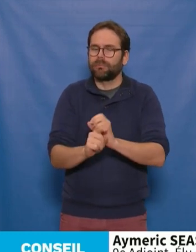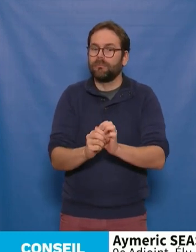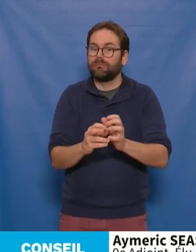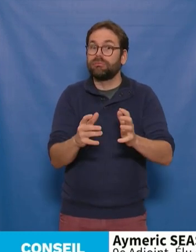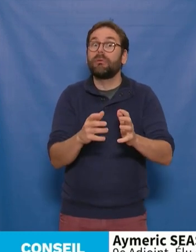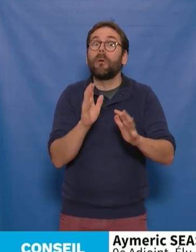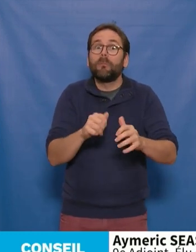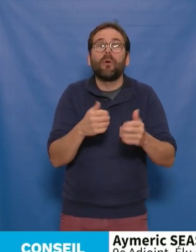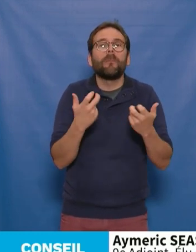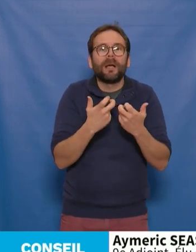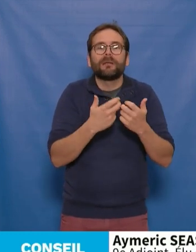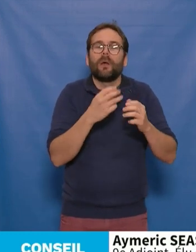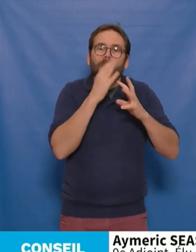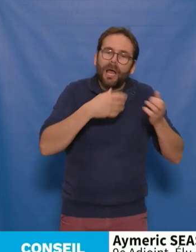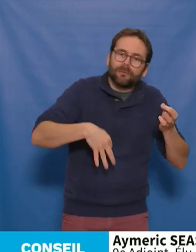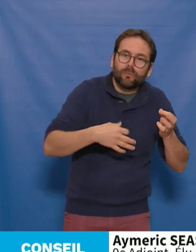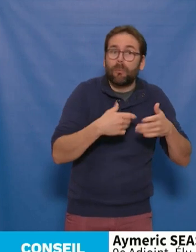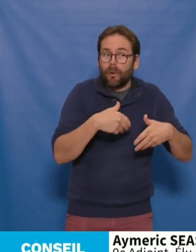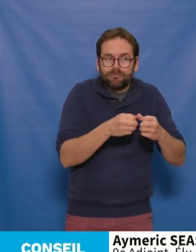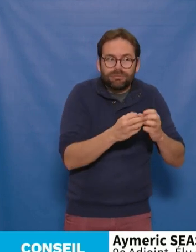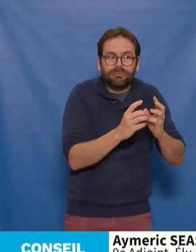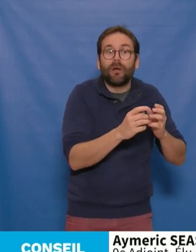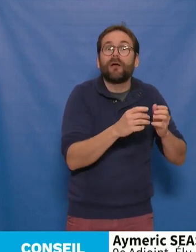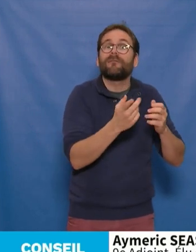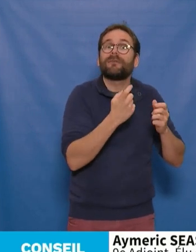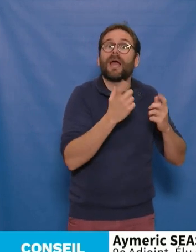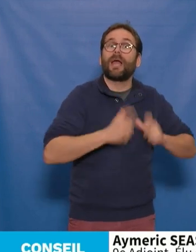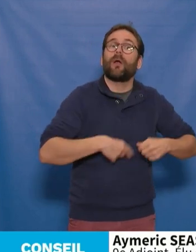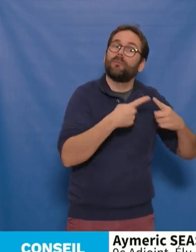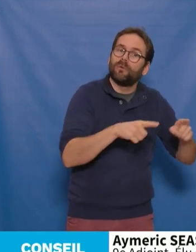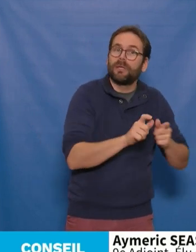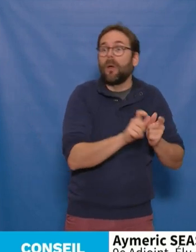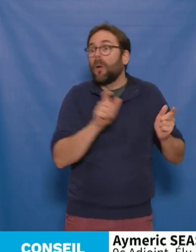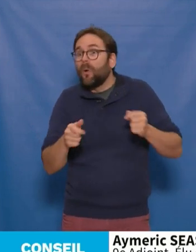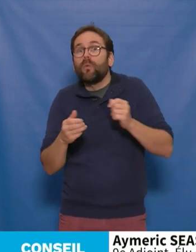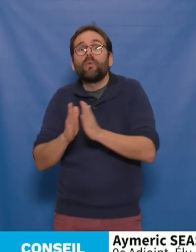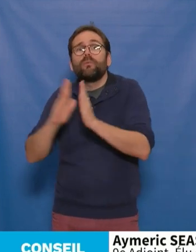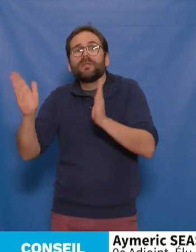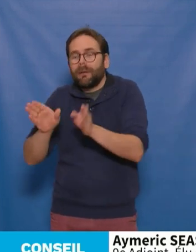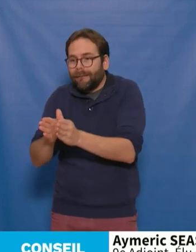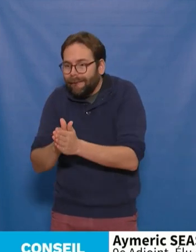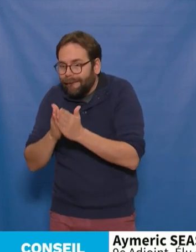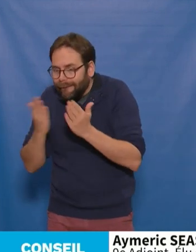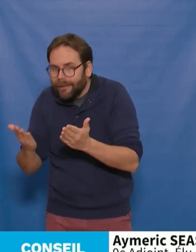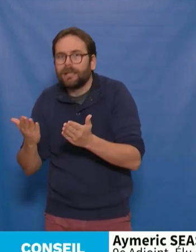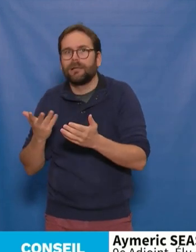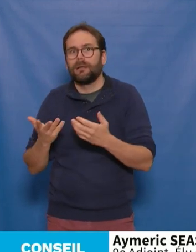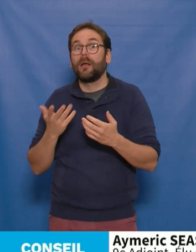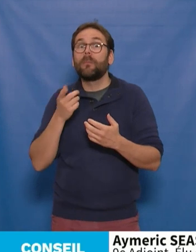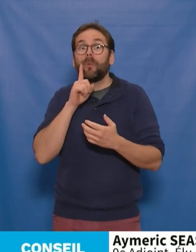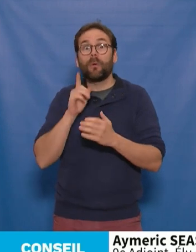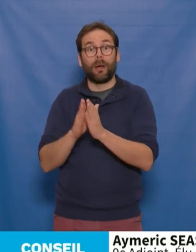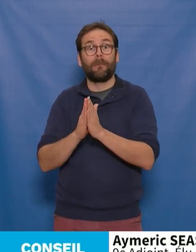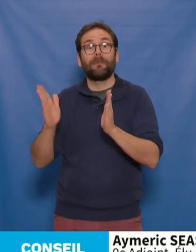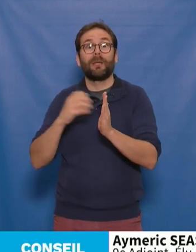pratique d'un instrument avec le conservatoire, au premier livre qu'on ouvre dans une bibliothèque municipale, bibliothèque municipale qui depuis